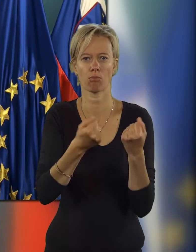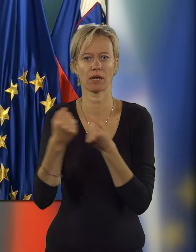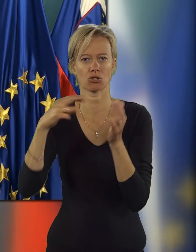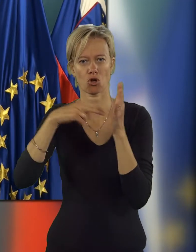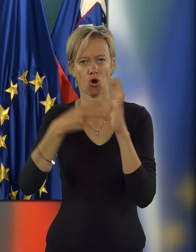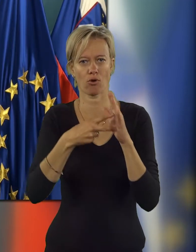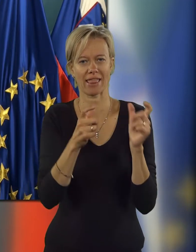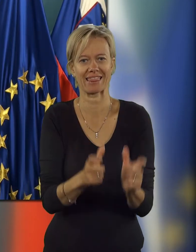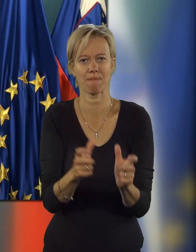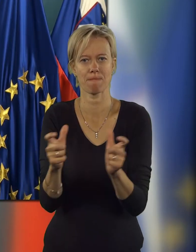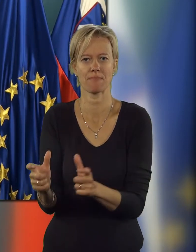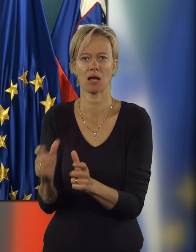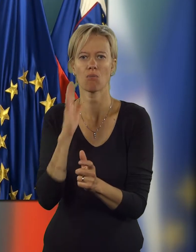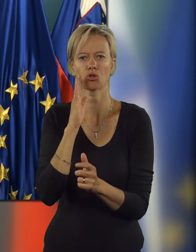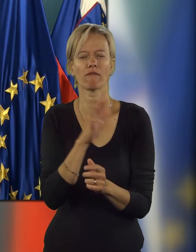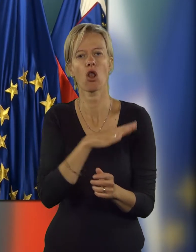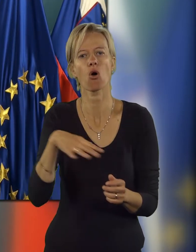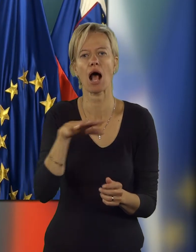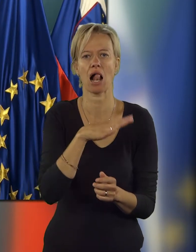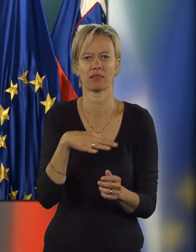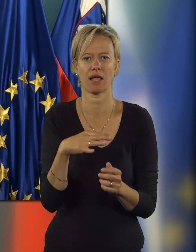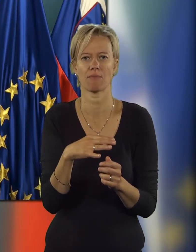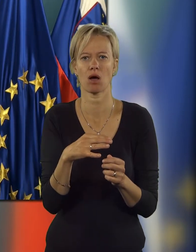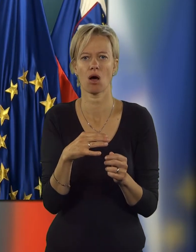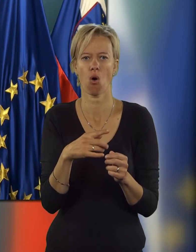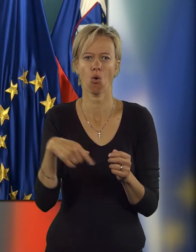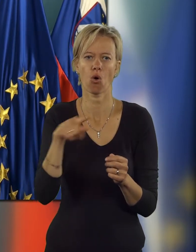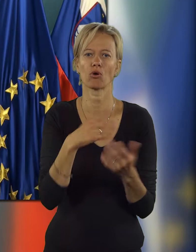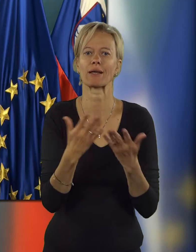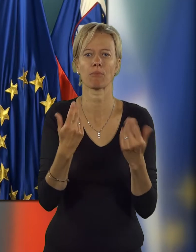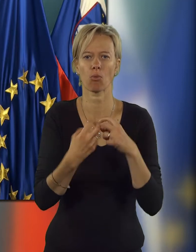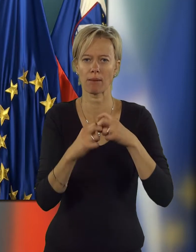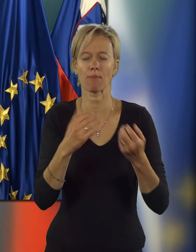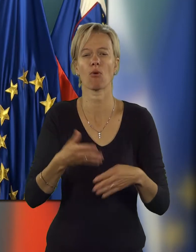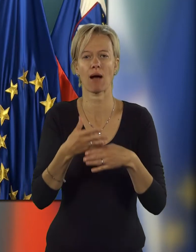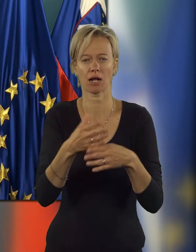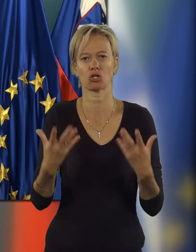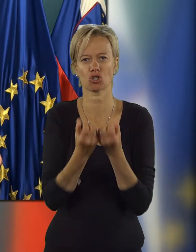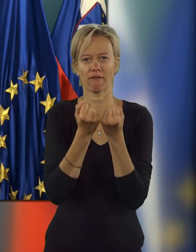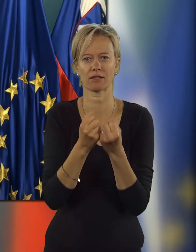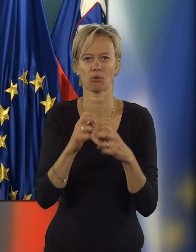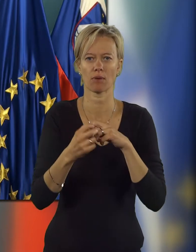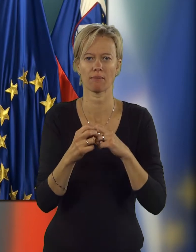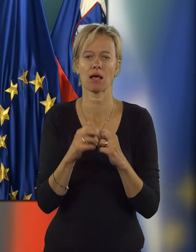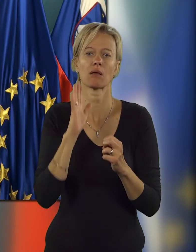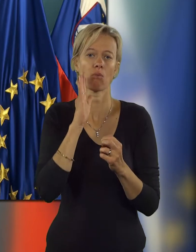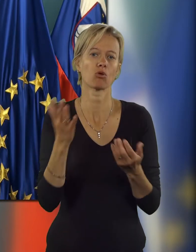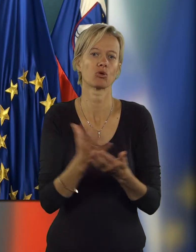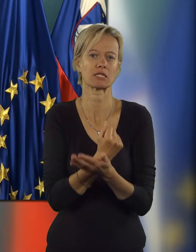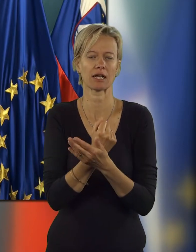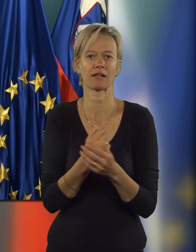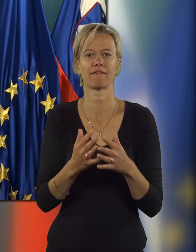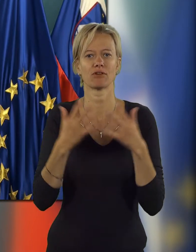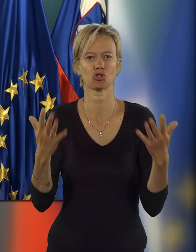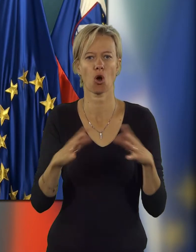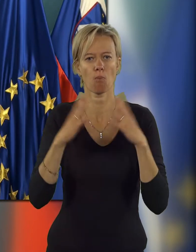mobilne strokovne time, ki bodo v lokalnem okolju, tam, kjer so problemi, pomagali reševati probleme, s tem, da bomo dosegli